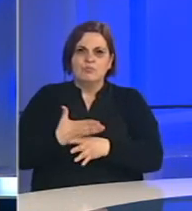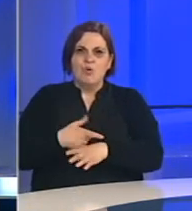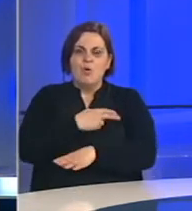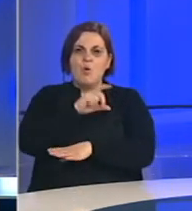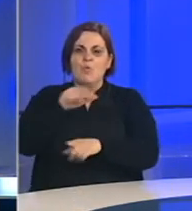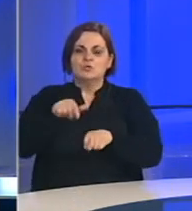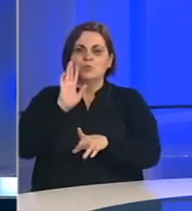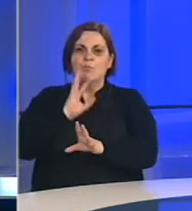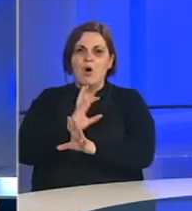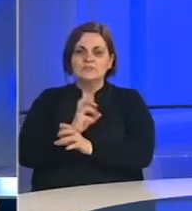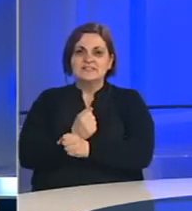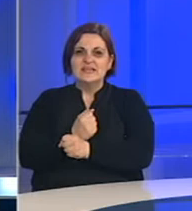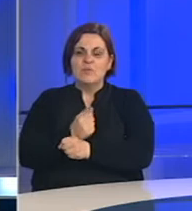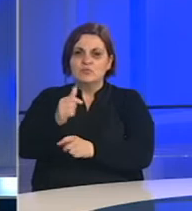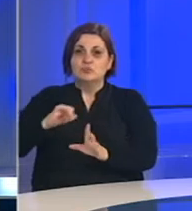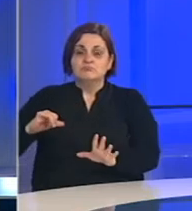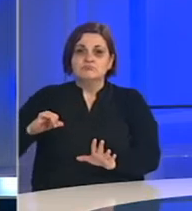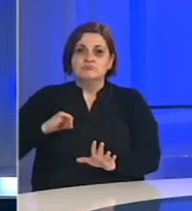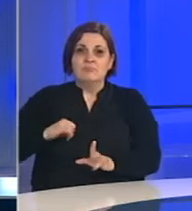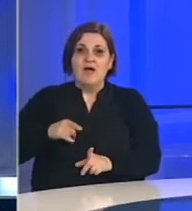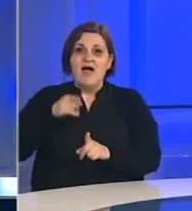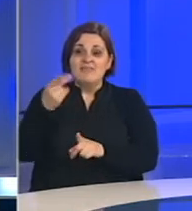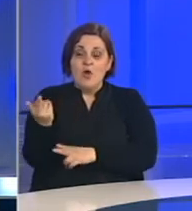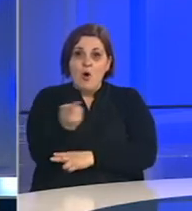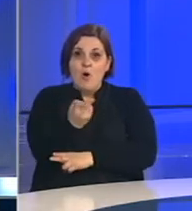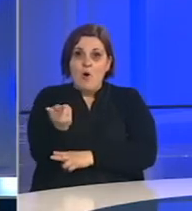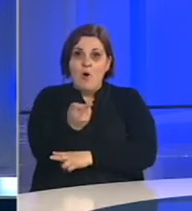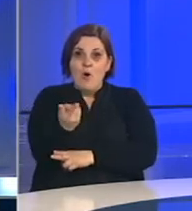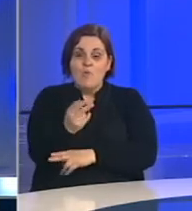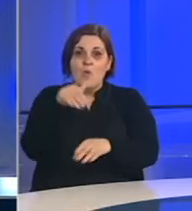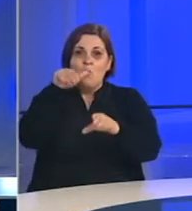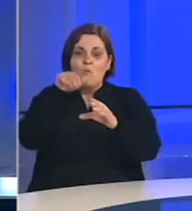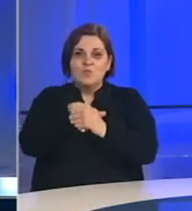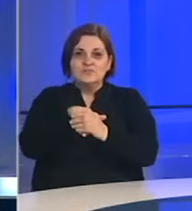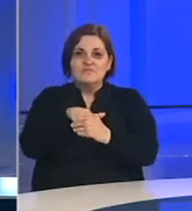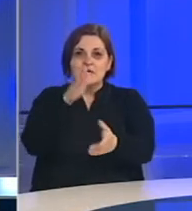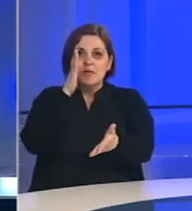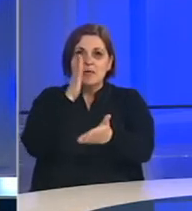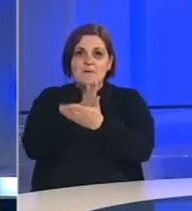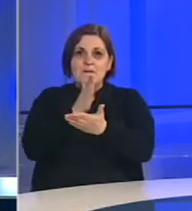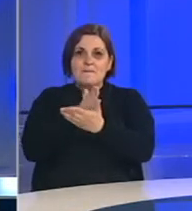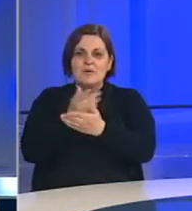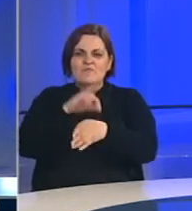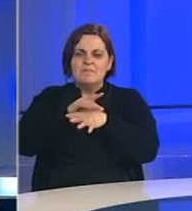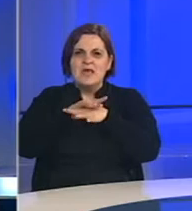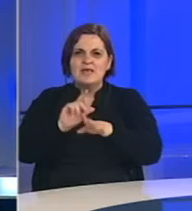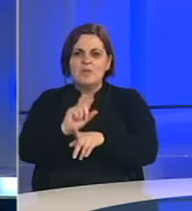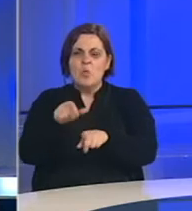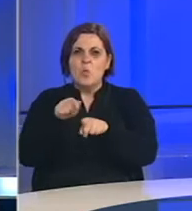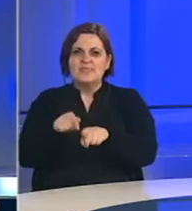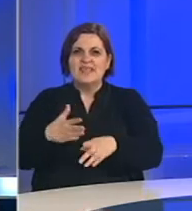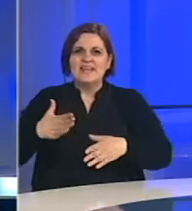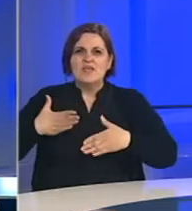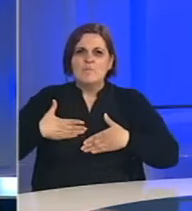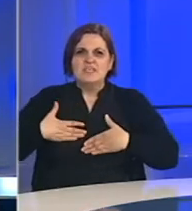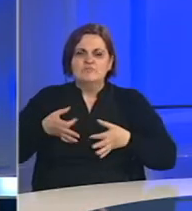bolnicama u Bosni i Hercegu. I ono što je zanimljivo je da su njihovo bojica zapravo bili u jeku pandemije u Italiji i